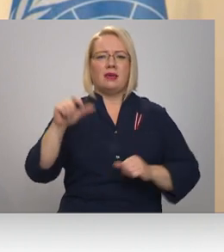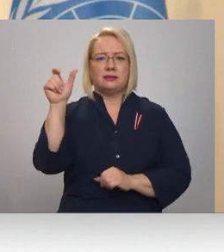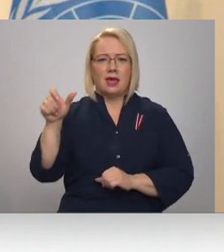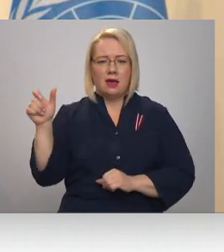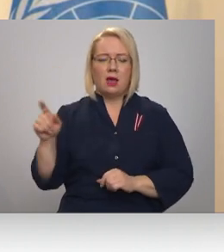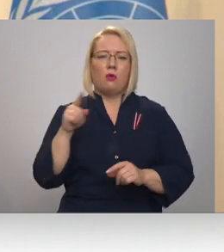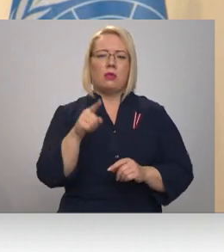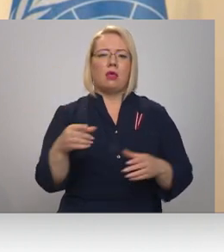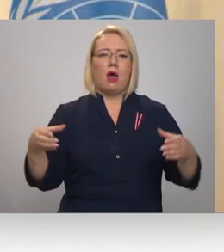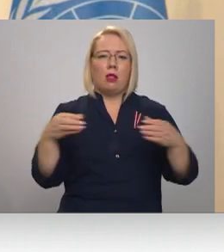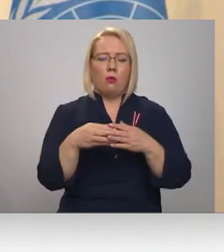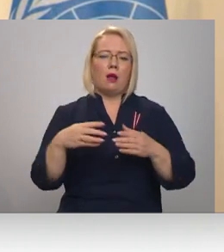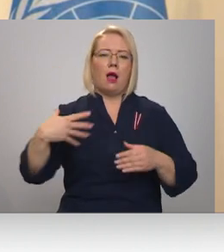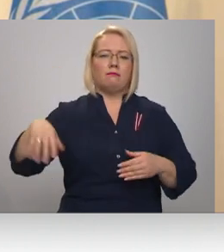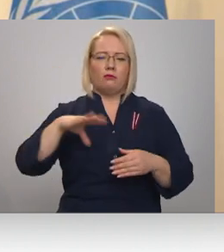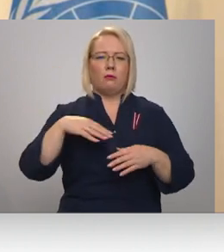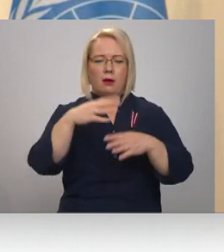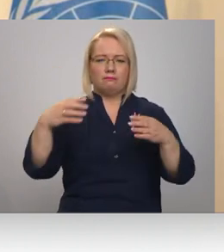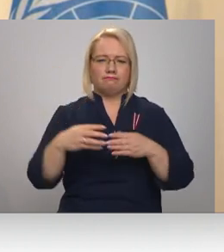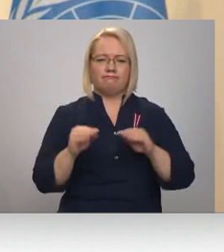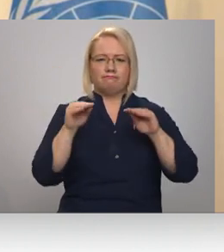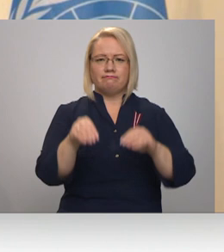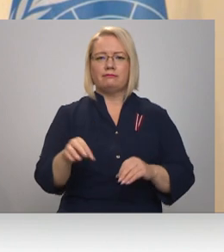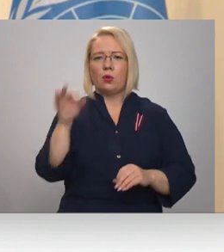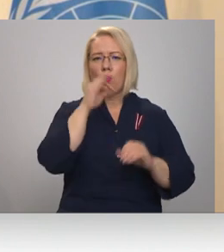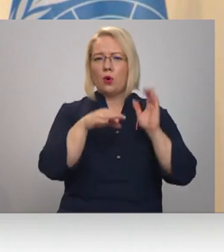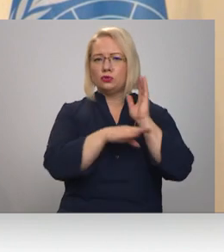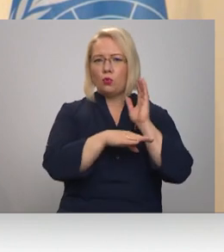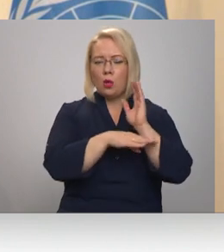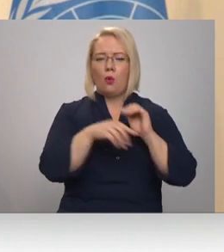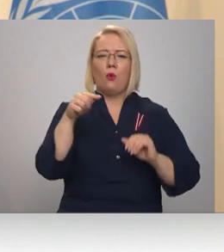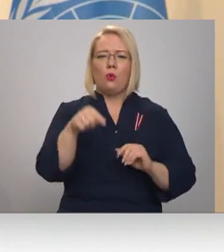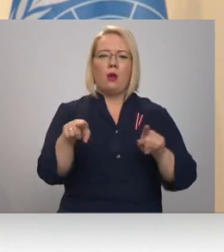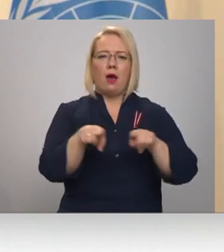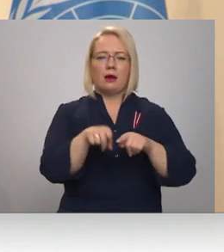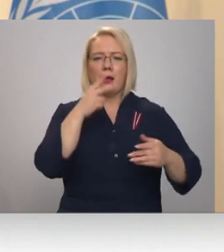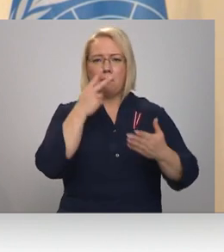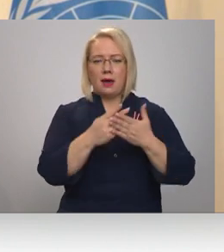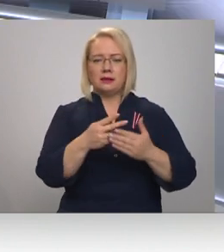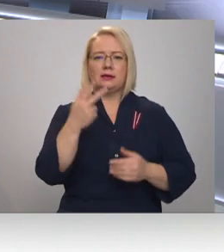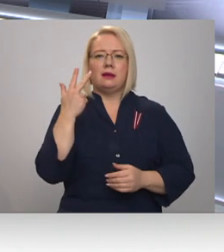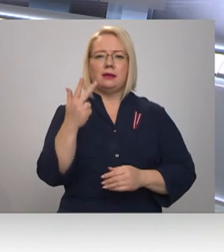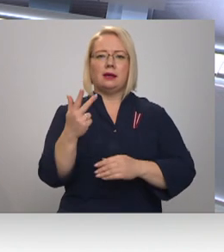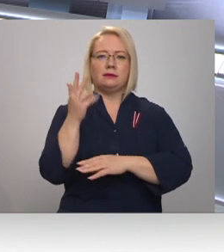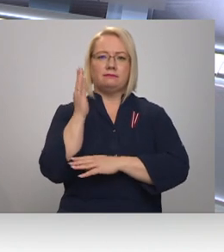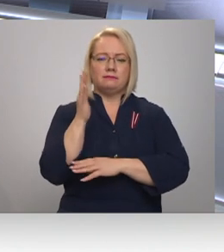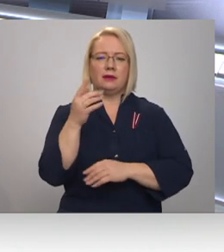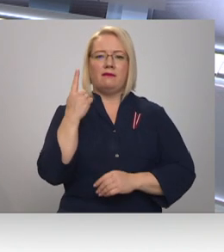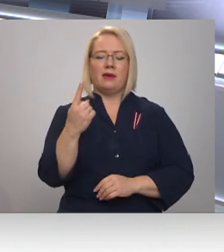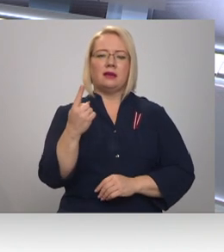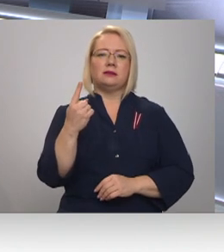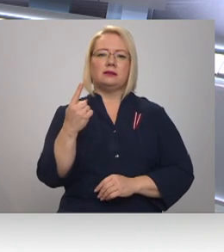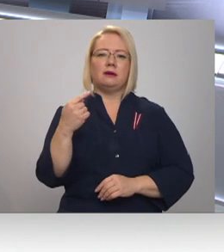Tādā lokā arī iestādīsim šodien ozolu. Tur arī paredzētas ir trīs runas. Vienas no maniem